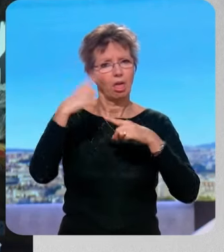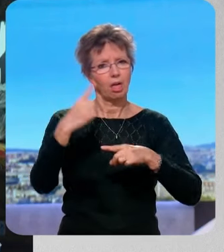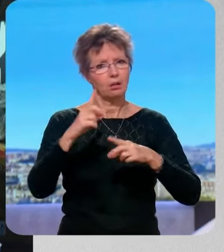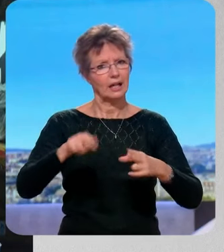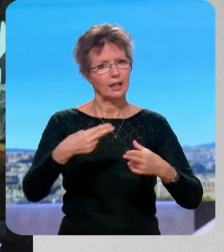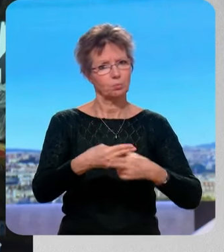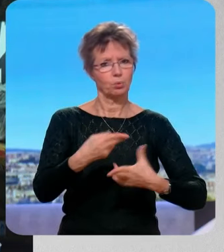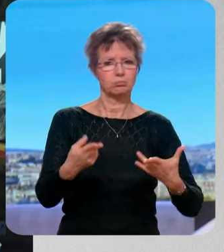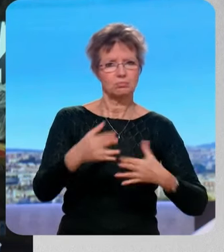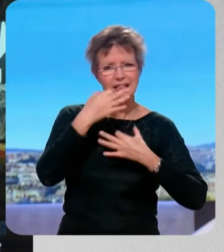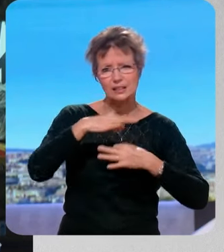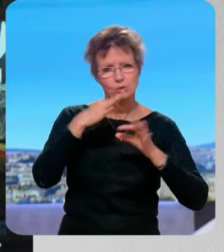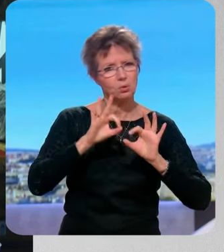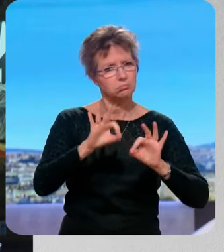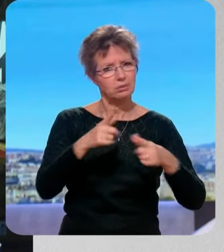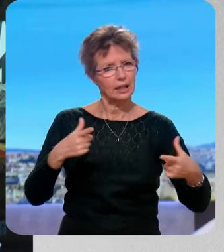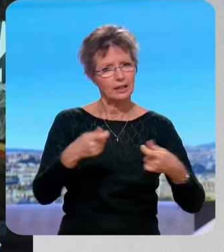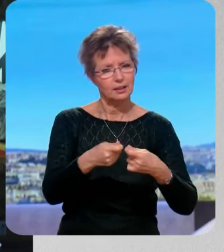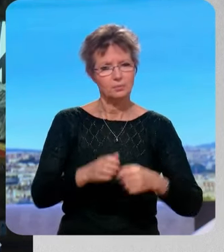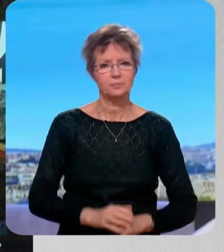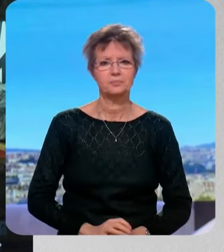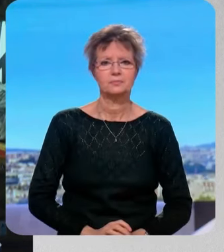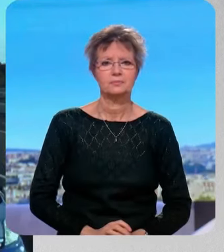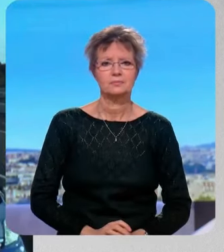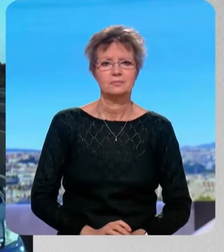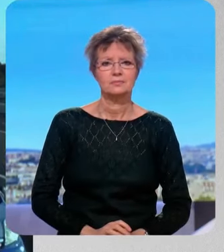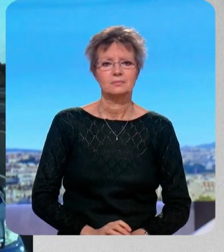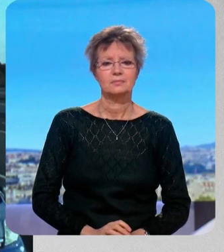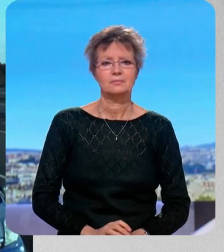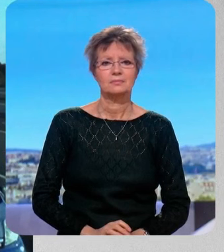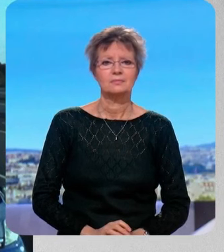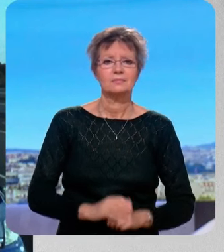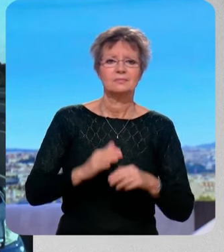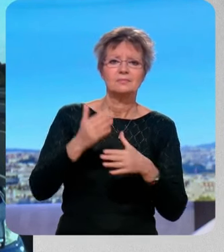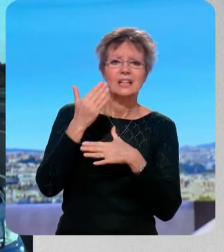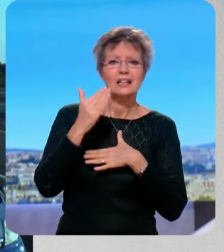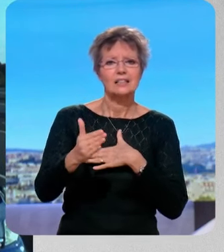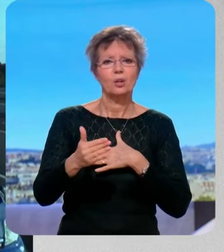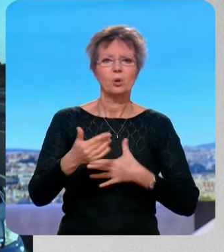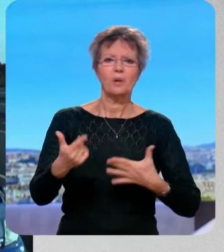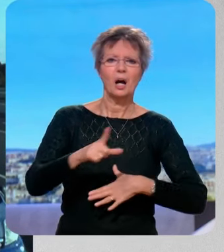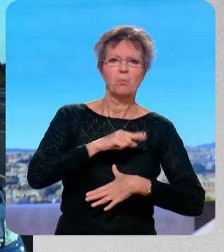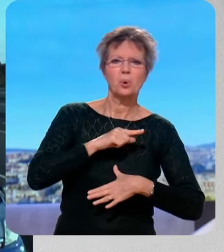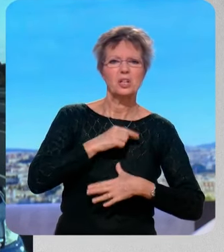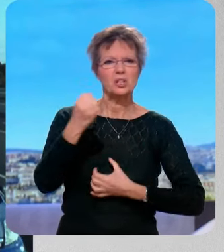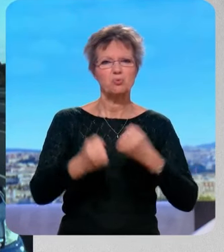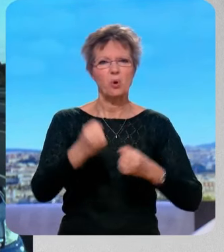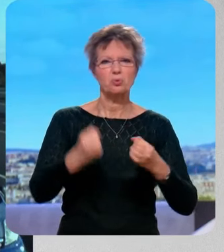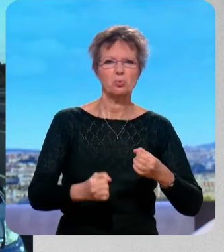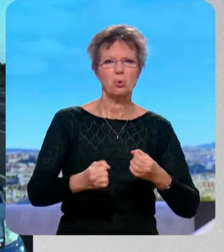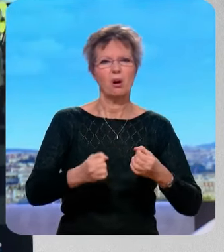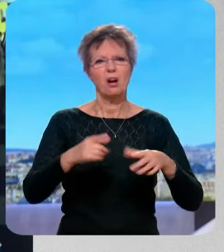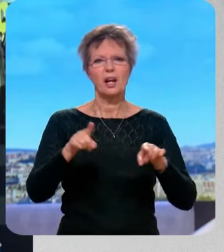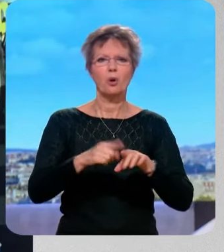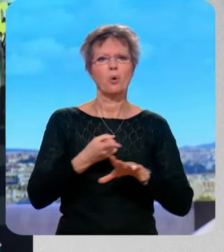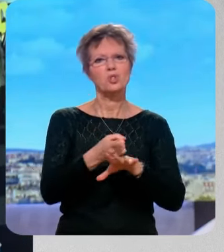aussi avec les mots qui soient justes et qui sonnent juste. – On est d'accord que des chars, enfin des blindés devant Rungis… – Pas des chars, c'est des blindés. – blindés, c'est pas fréquent quand même. –